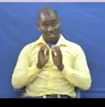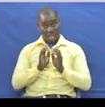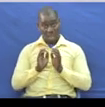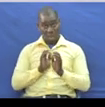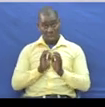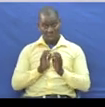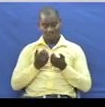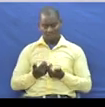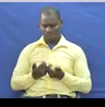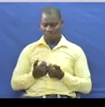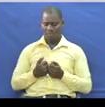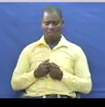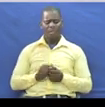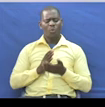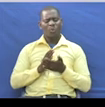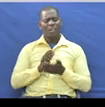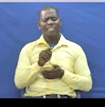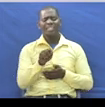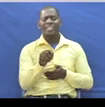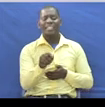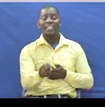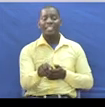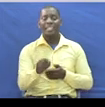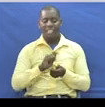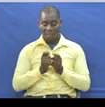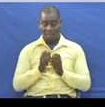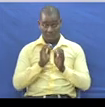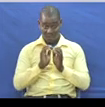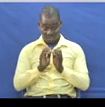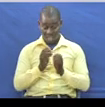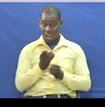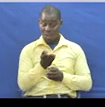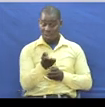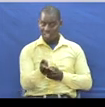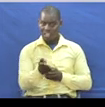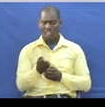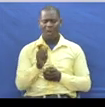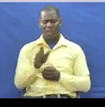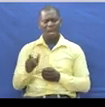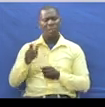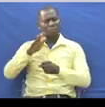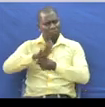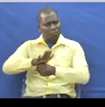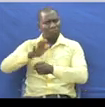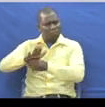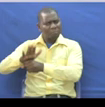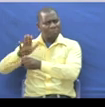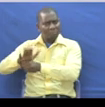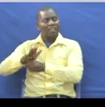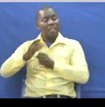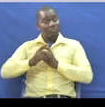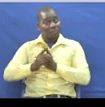Tafsiri Hii Kwa hakika Ndiyo Tafsiri Yambayo Inatumika Na Wafasiri Wengi Na Ndiyo Nzuri